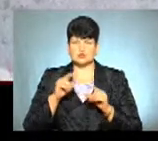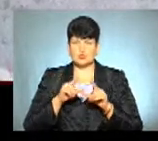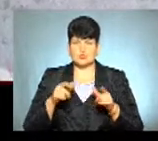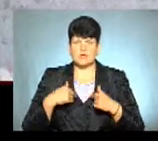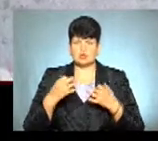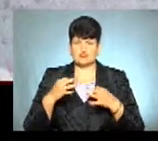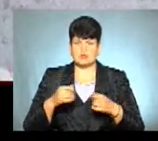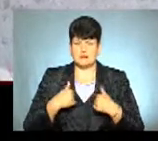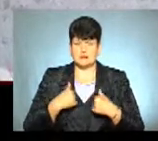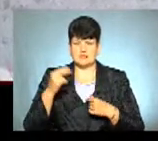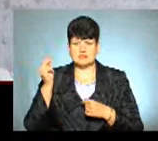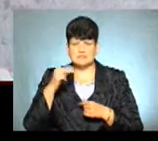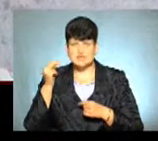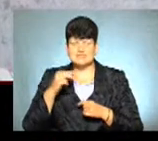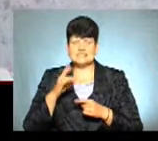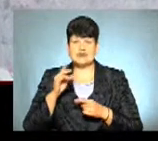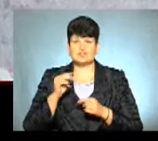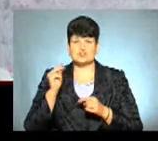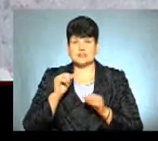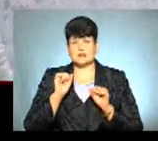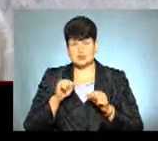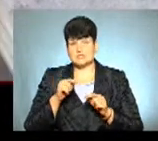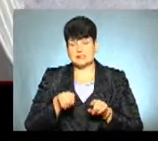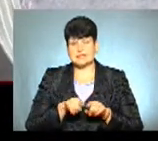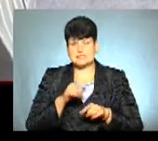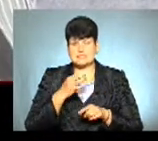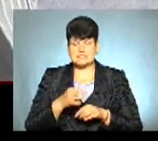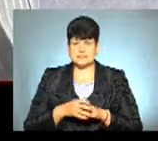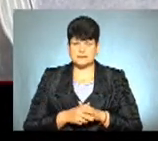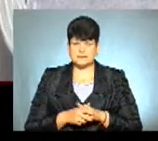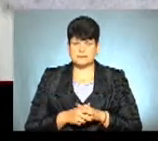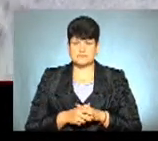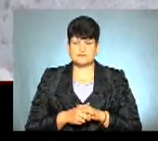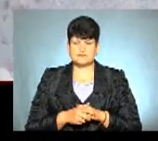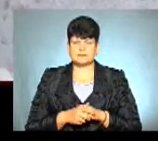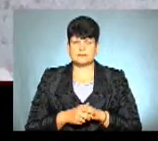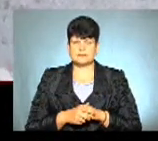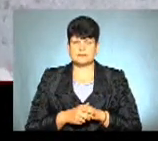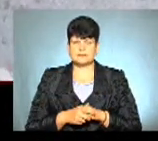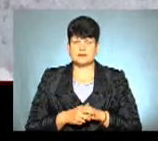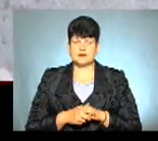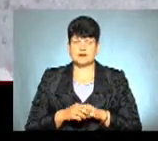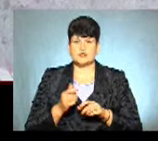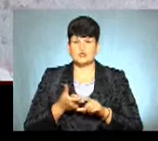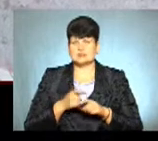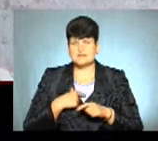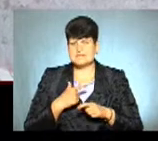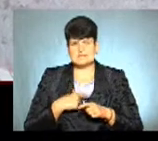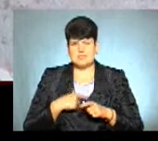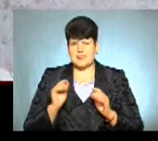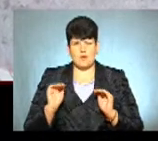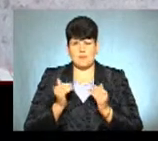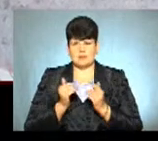мені навчитися вчитися, якщо можна так сказати. Надто себе не обмежувала підготовці в